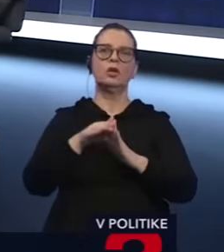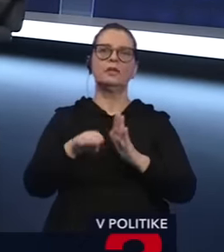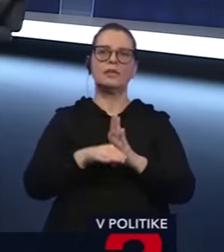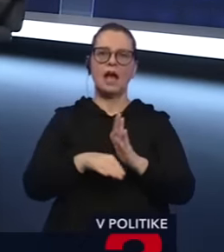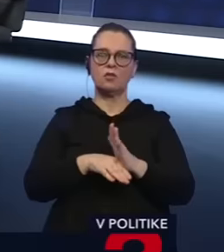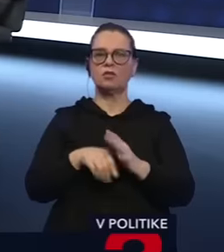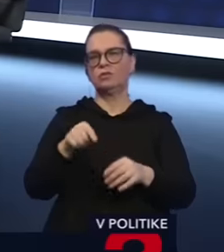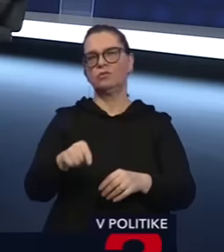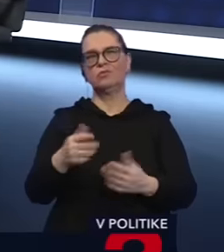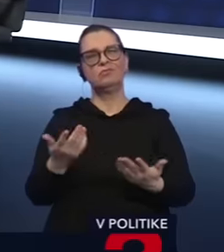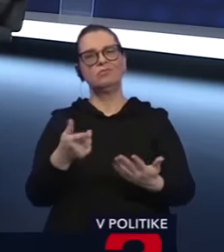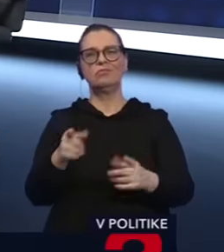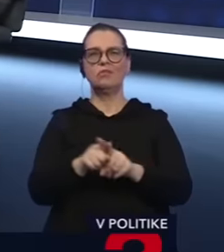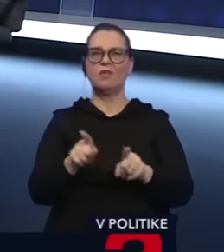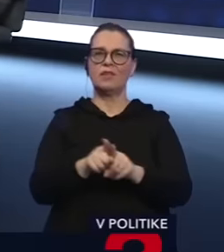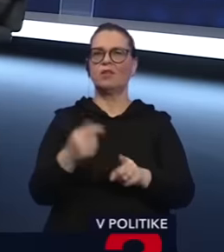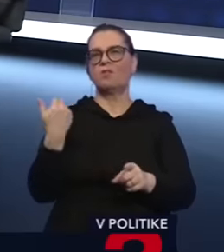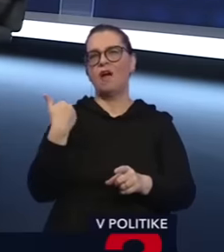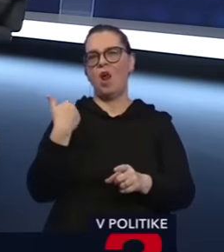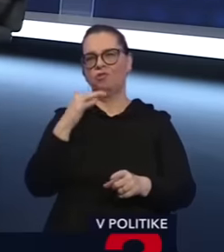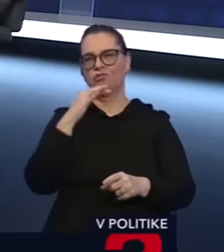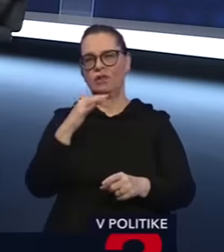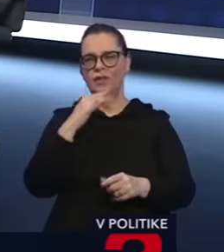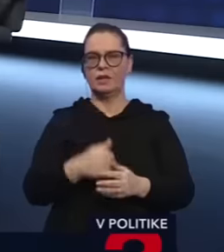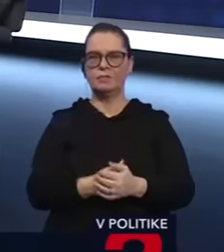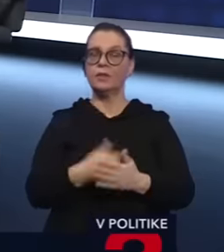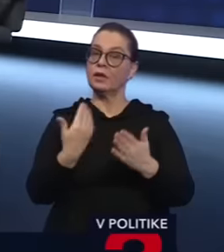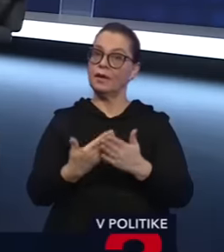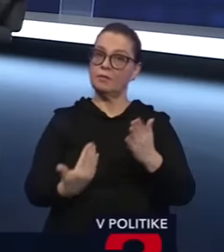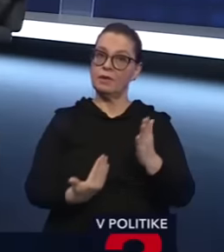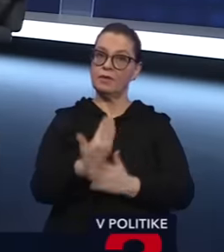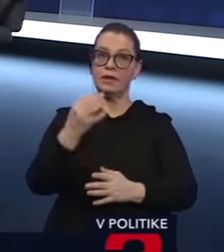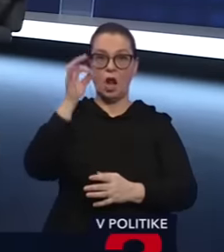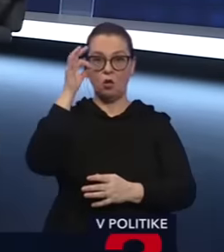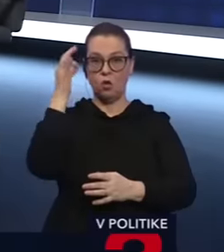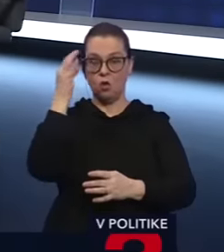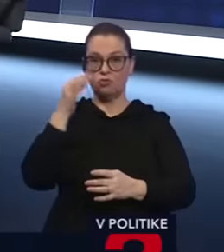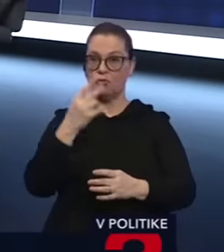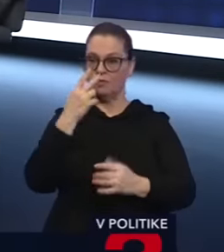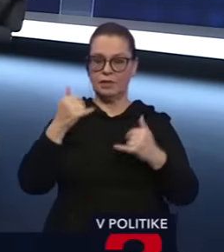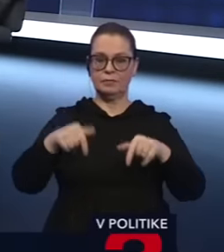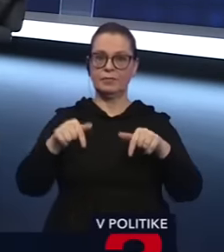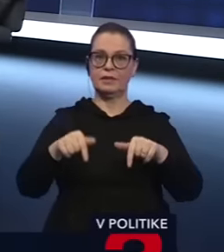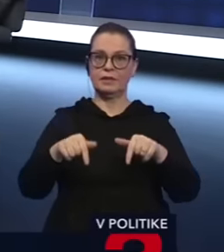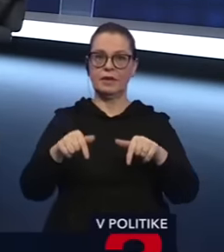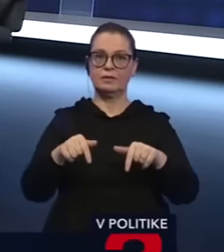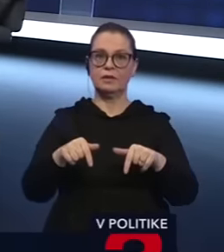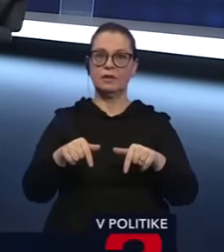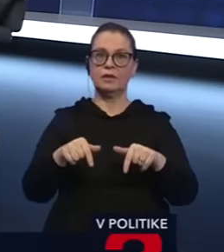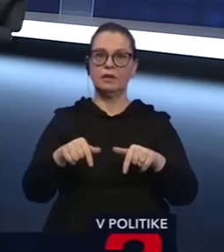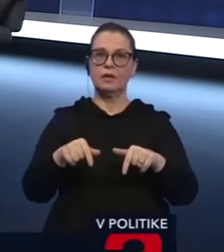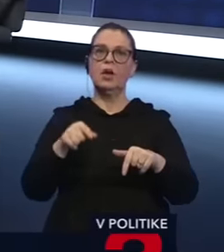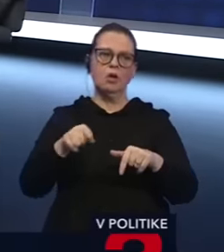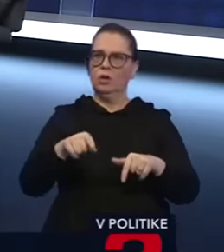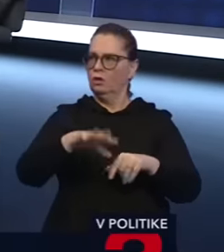To znamená, že to je tiež taký fálošný náratív. Takže ak by pozrite, vyhral pán Korčok, čo vidíme už dnes, že o tom všetkom sú aj tie